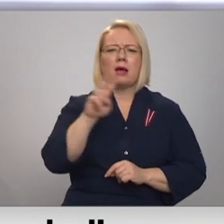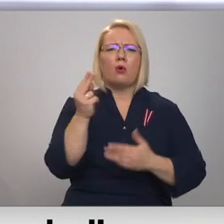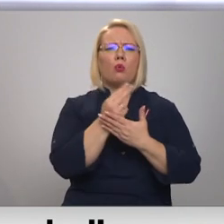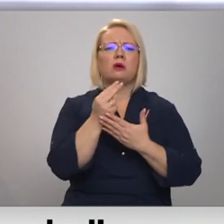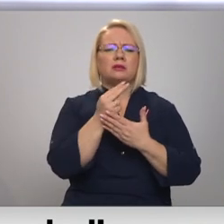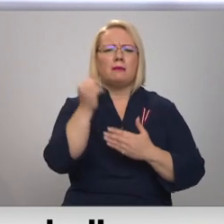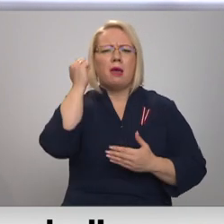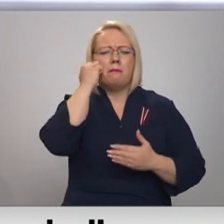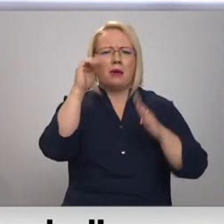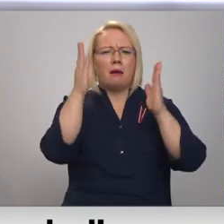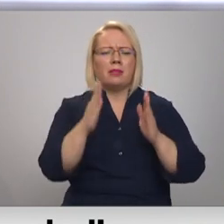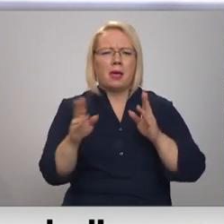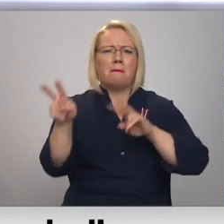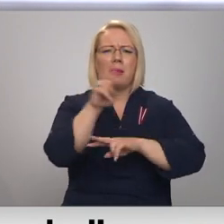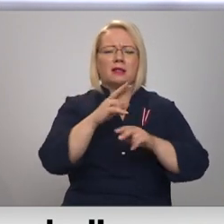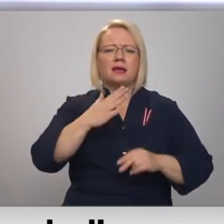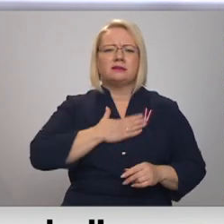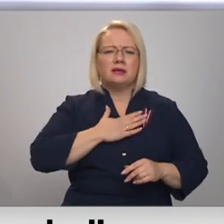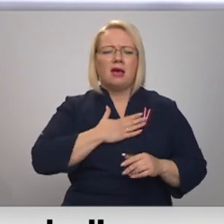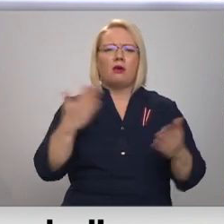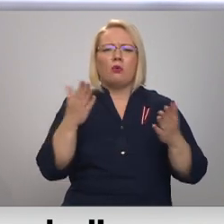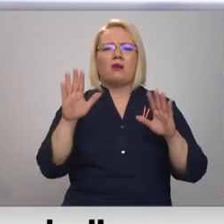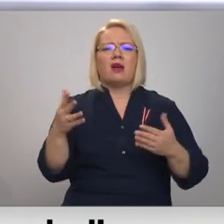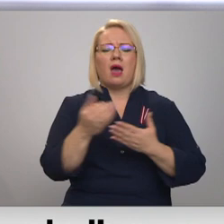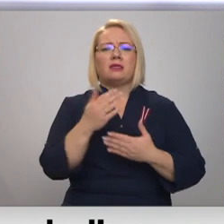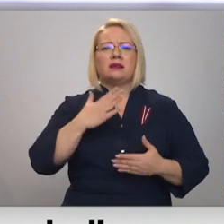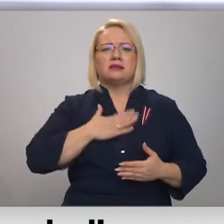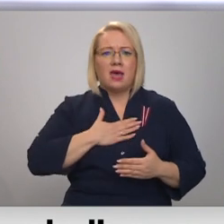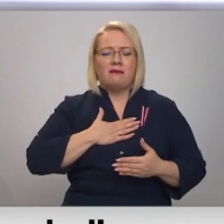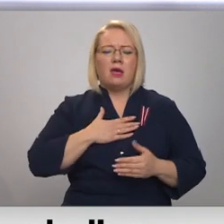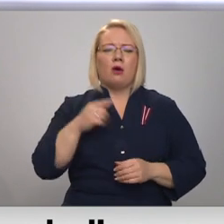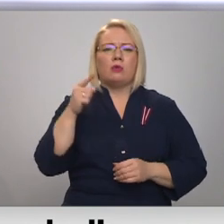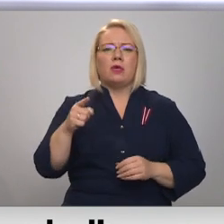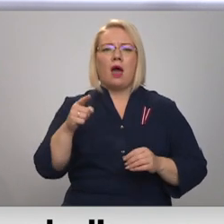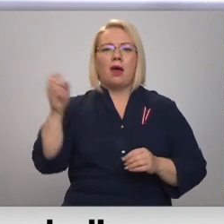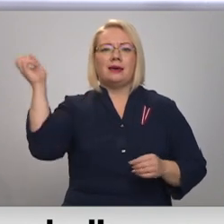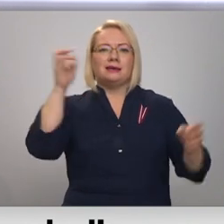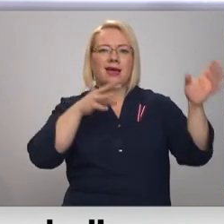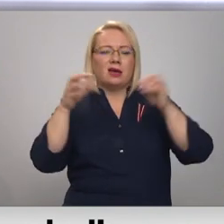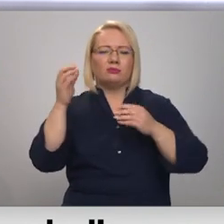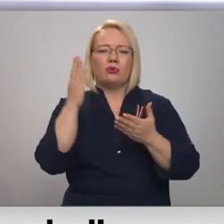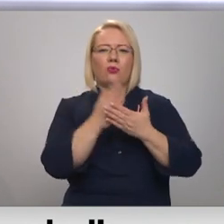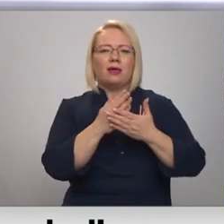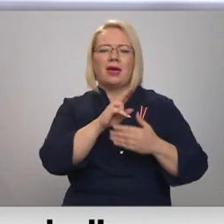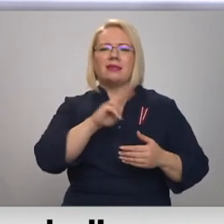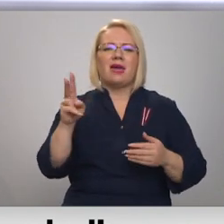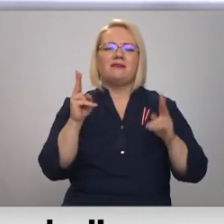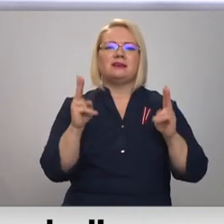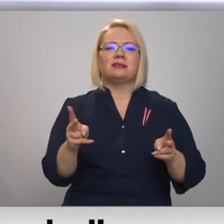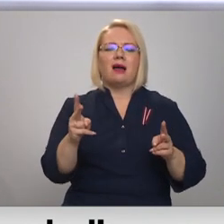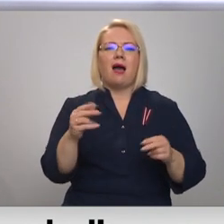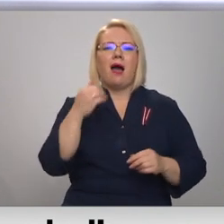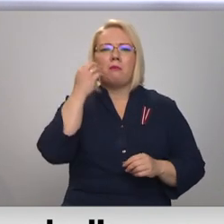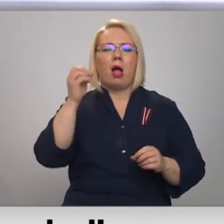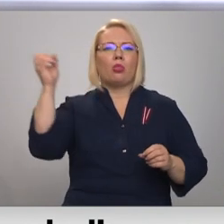piemnieklis. Meklēs sevi, kur var atrast savu tēlu šajā piemnieklī. Es domāju, ka tā izgaismošana notiek netīri, tā fiziski ar balto